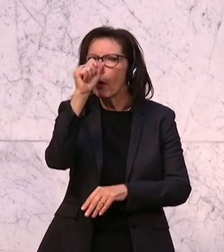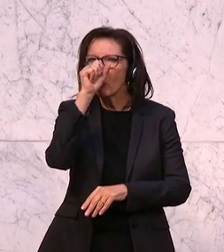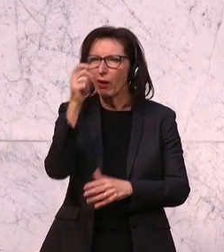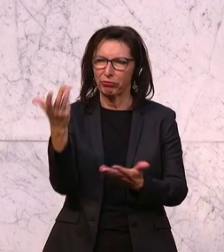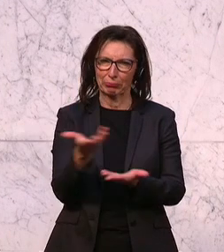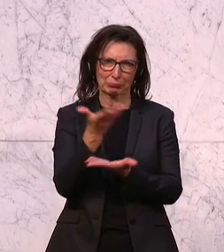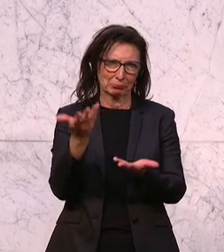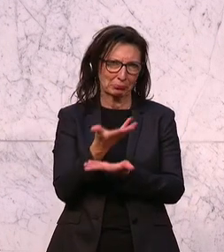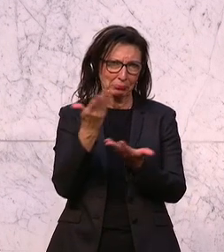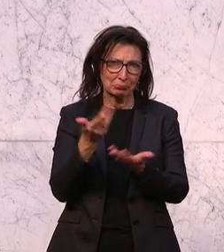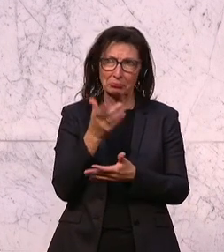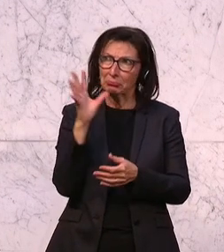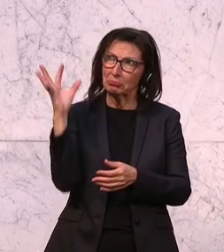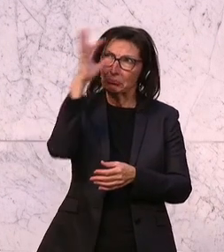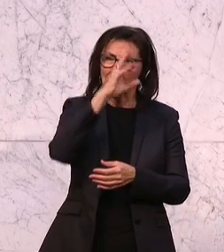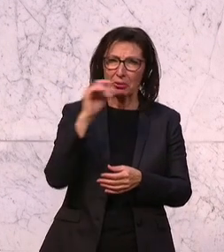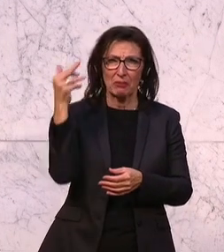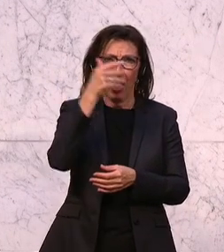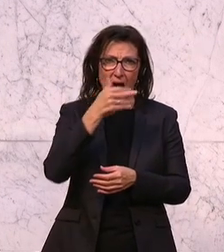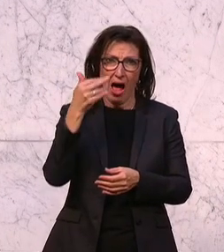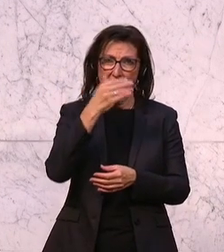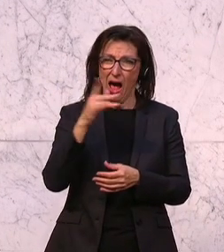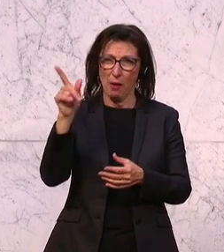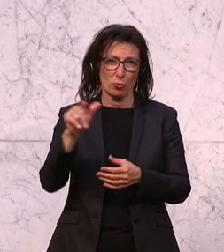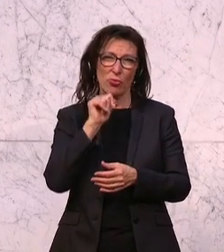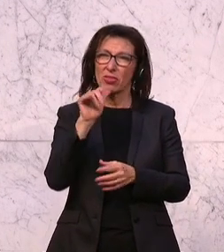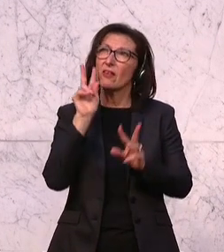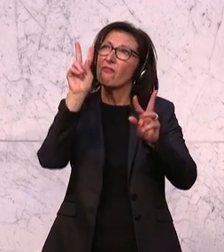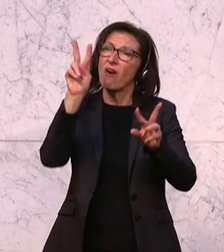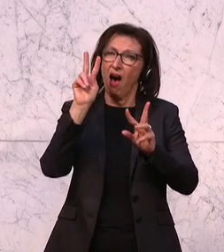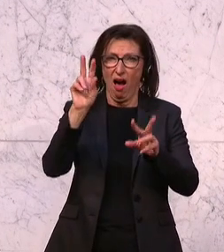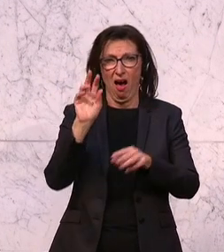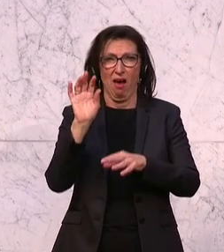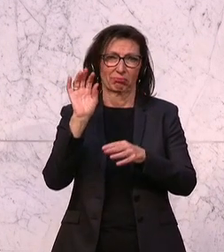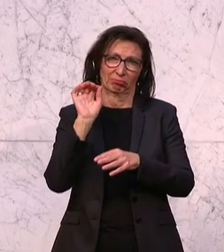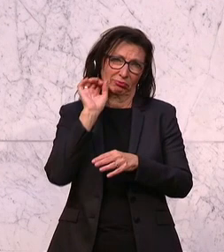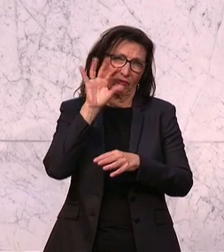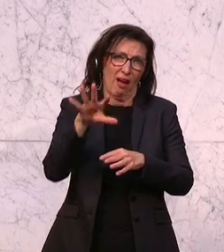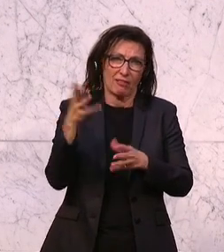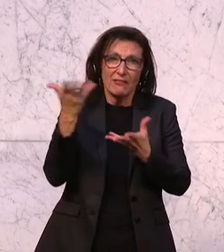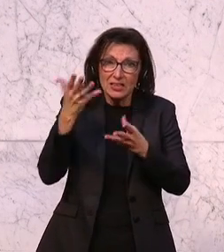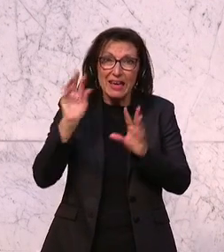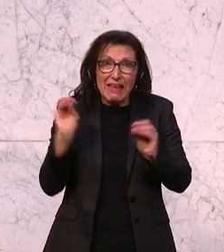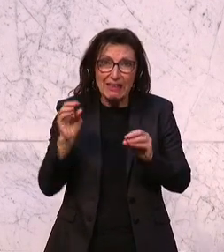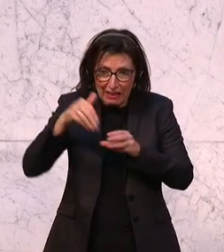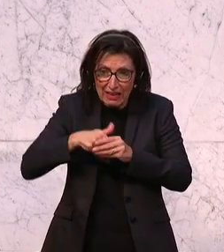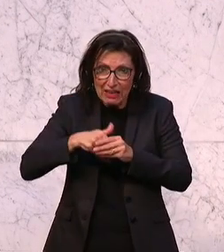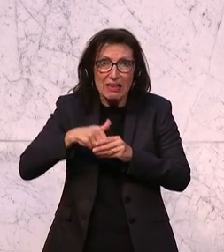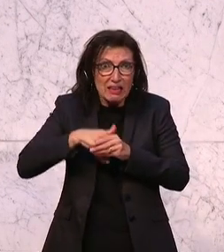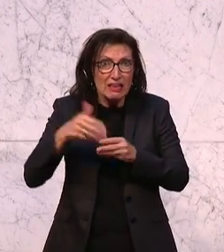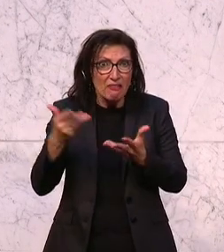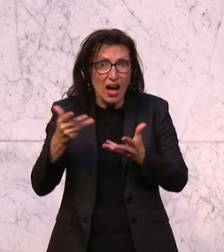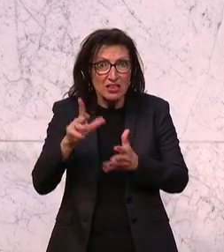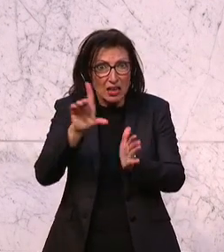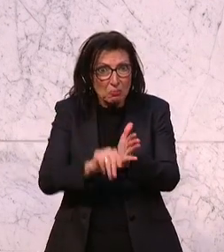Und er bringt in keinem Fall zum Ausdruck, worum es eigentlich hier geht, nämlich um schändlichen Missbrauch und Gewalt gegen